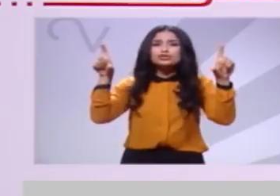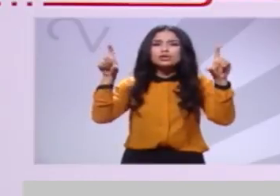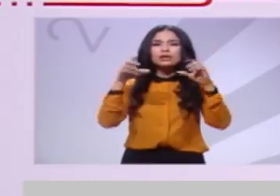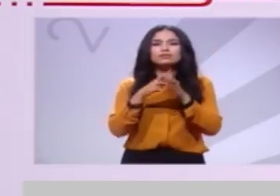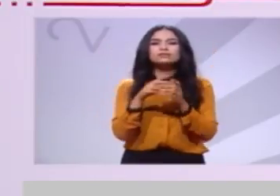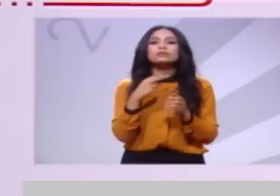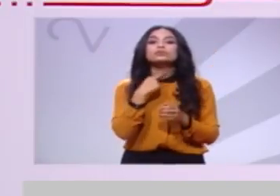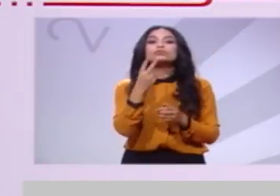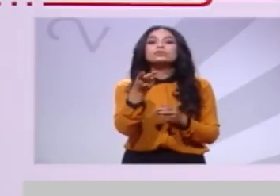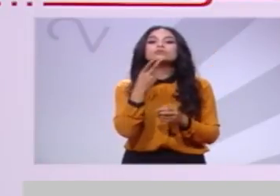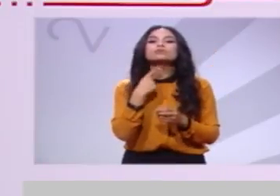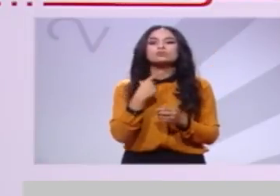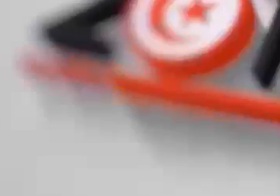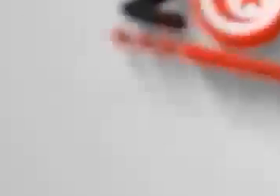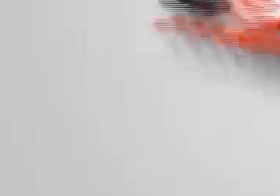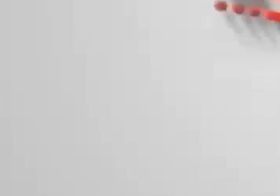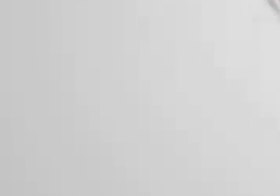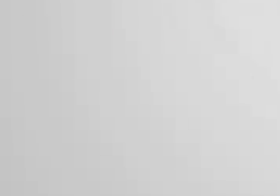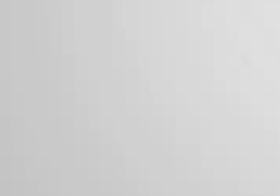صوتك صوتنا